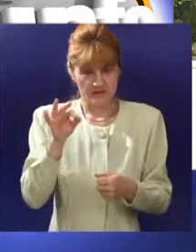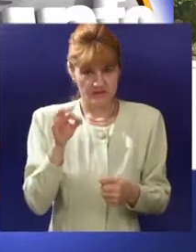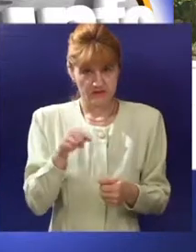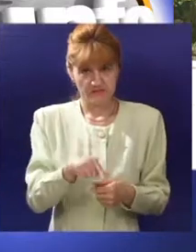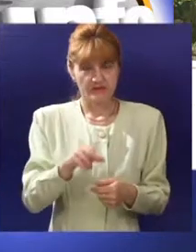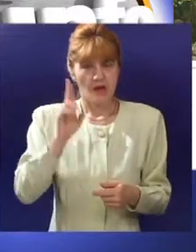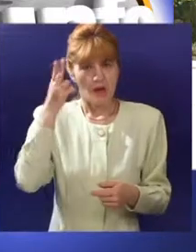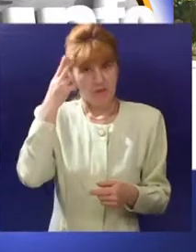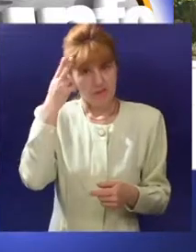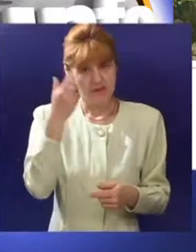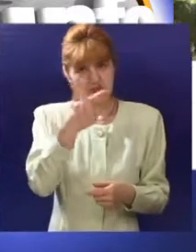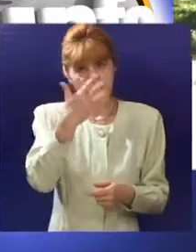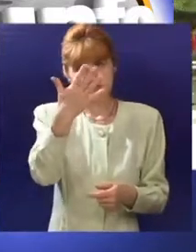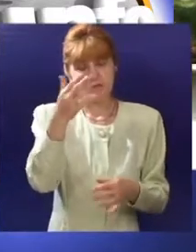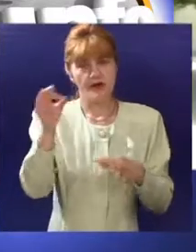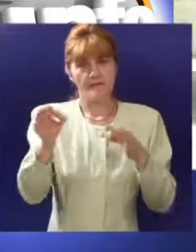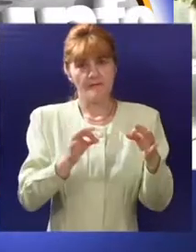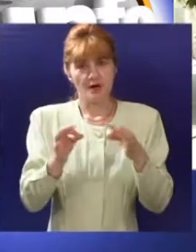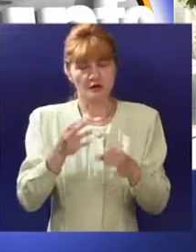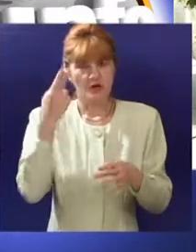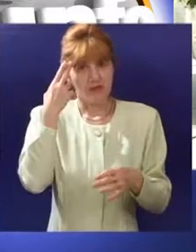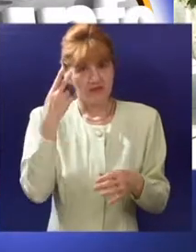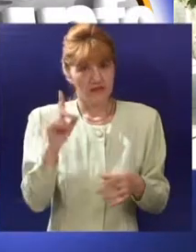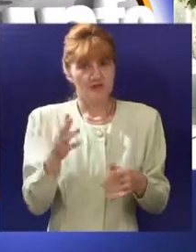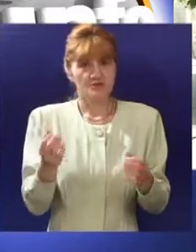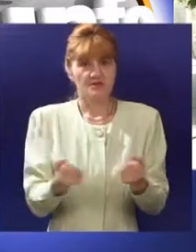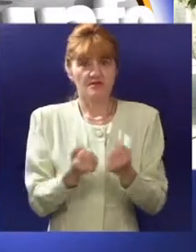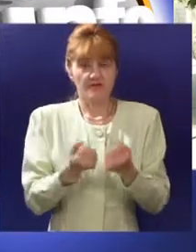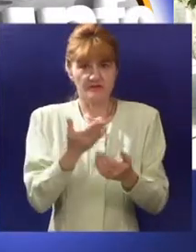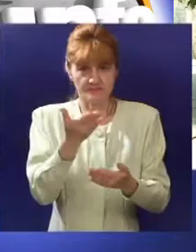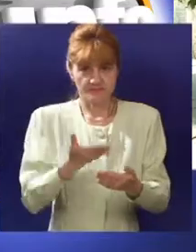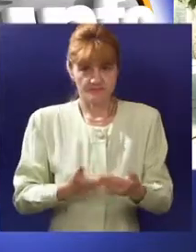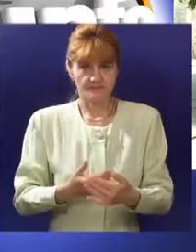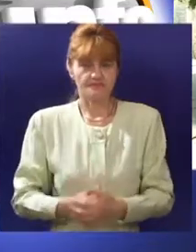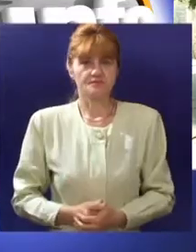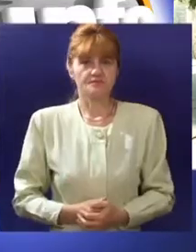25% delimično poznatih i 25% nepoznatih zadataka.